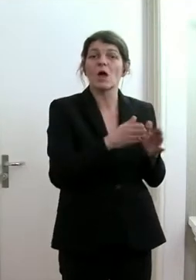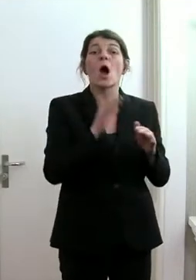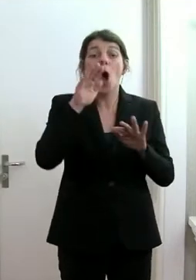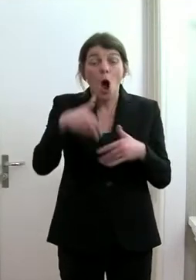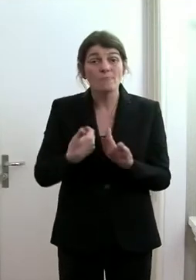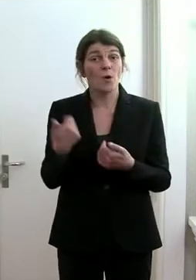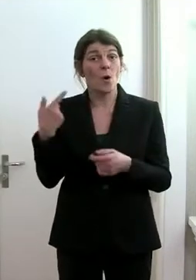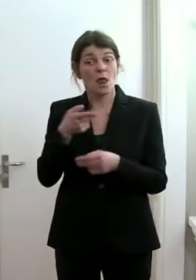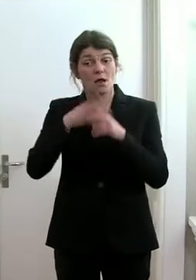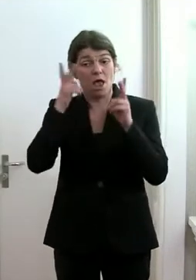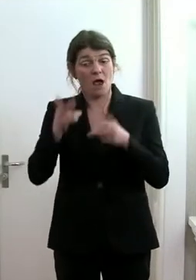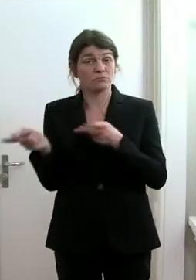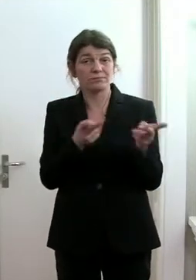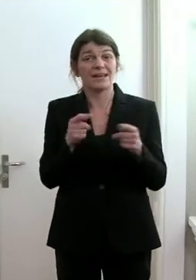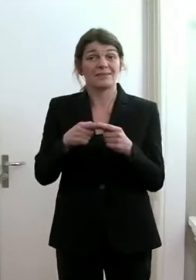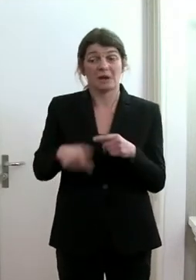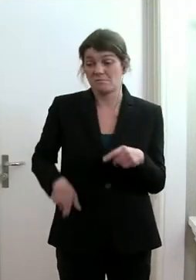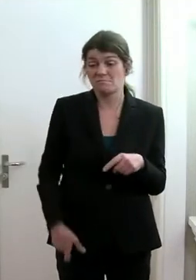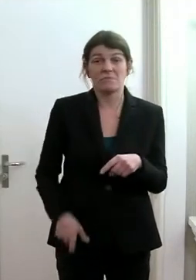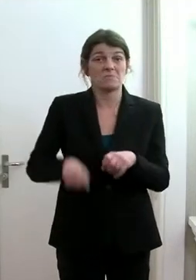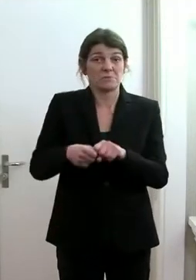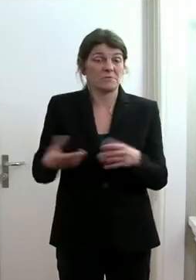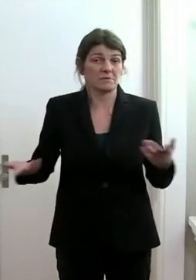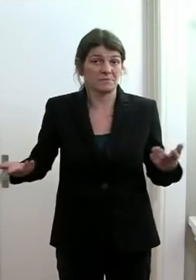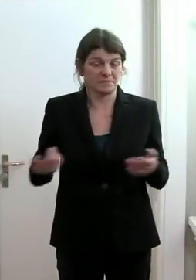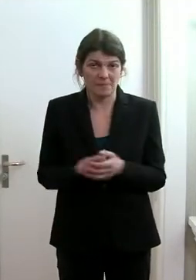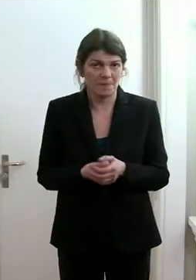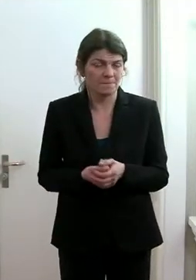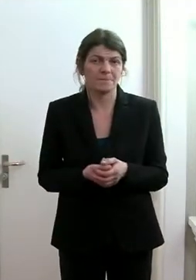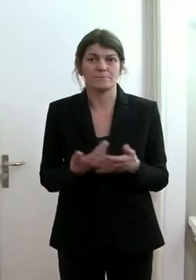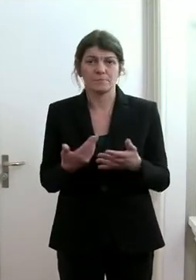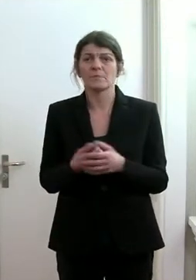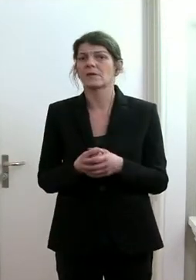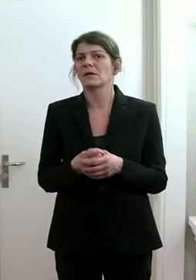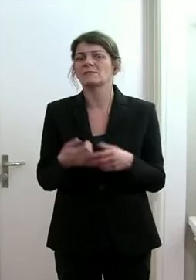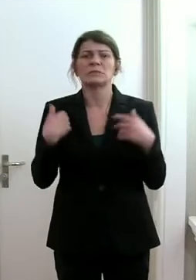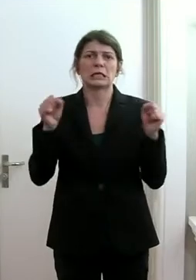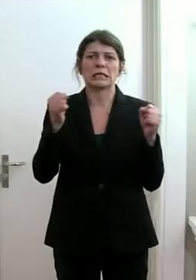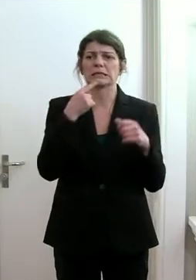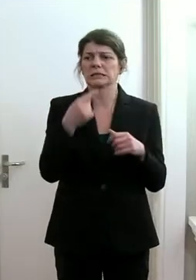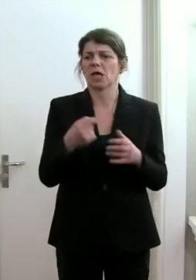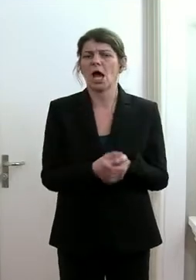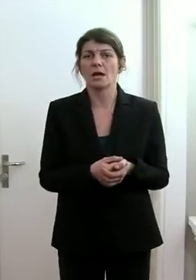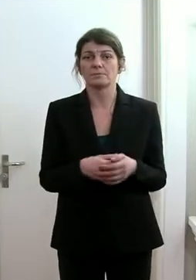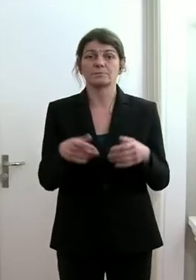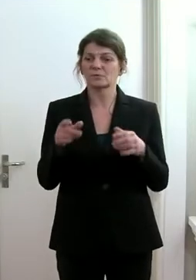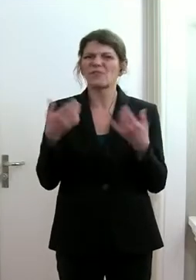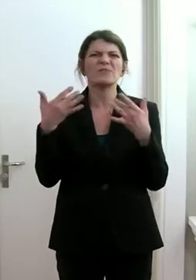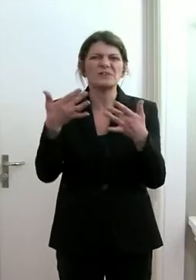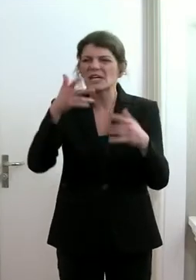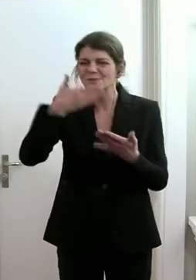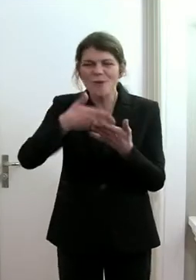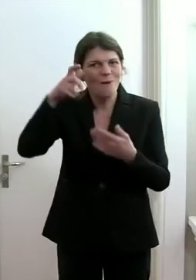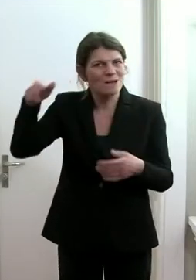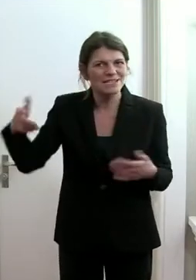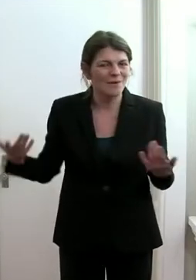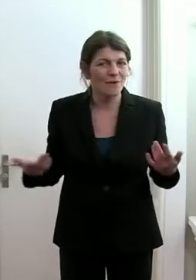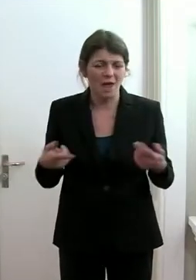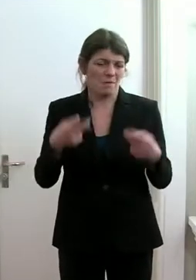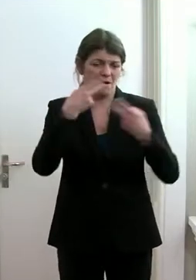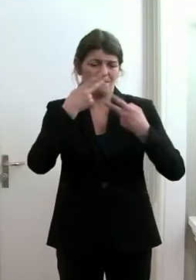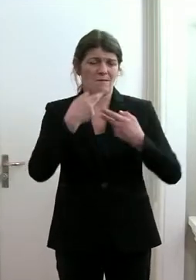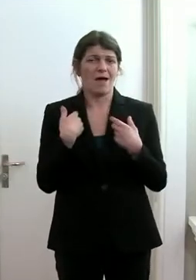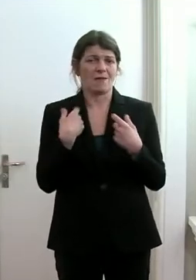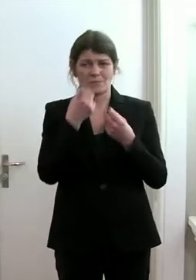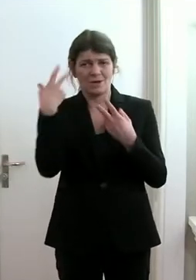Spitalaufenthalts eben ein Knöchelbruch ist zum Beispiel. Also ich kann jetzt nicht sagen, ob wir genau solche Fälle haben, aber das ist für mich durchaus